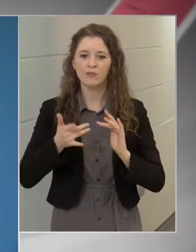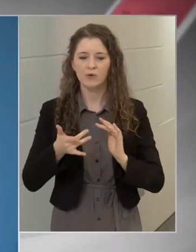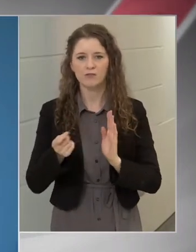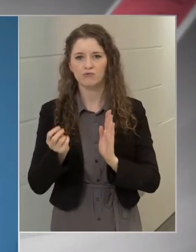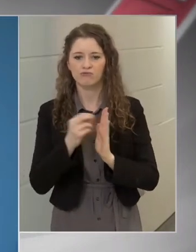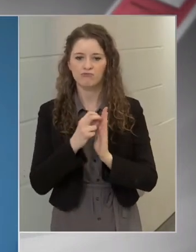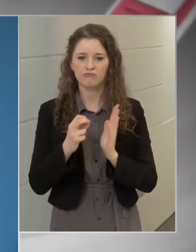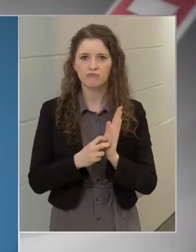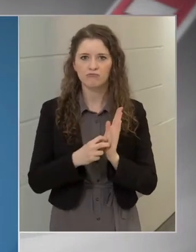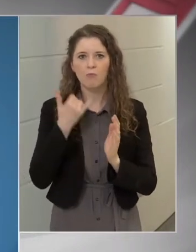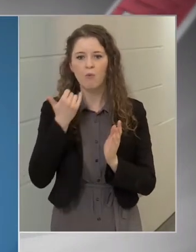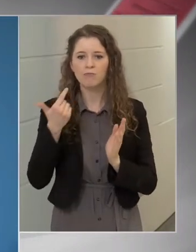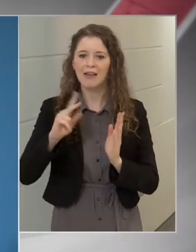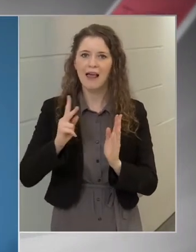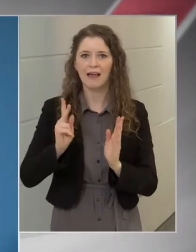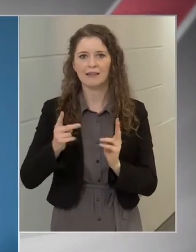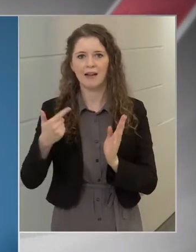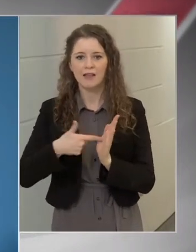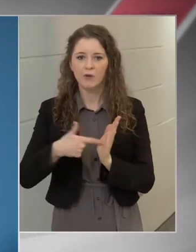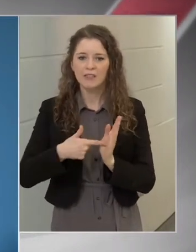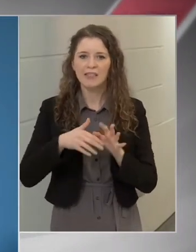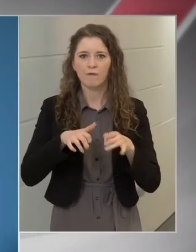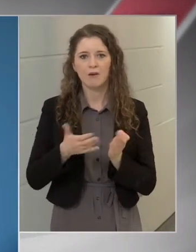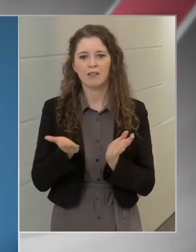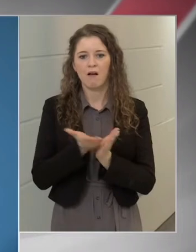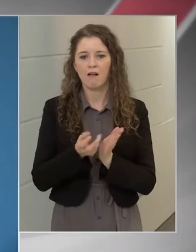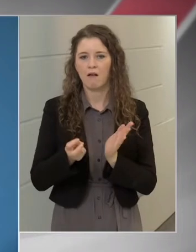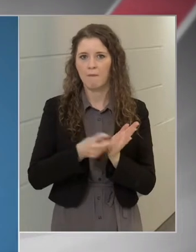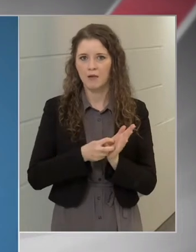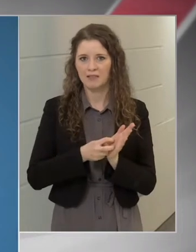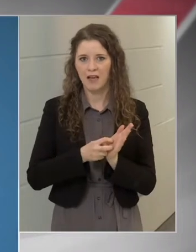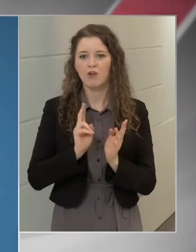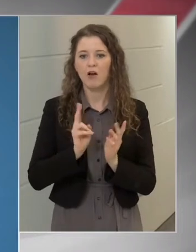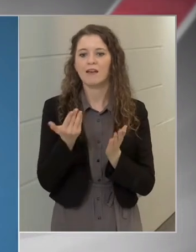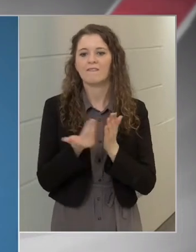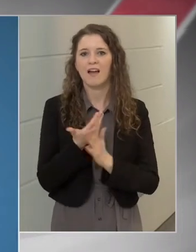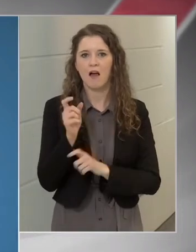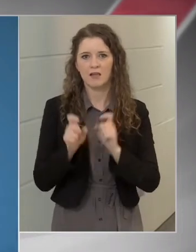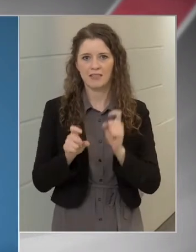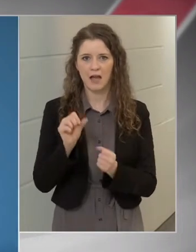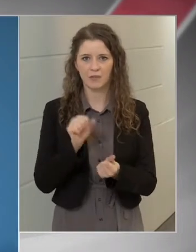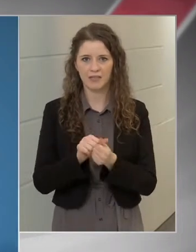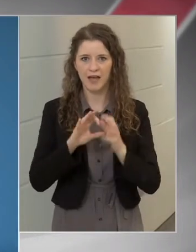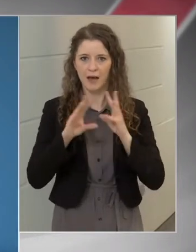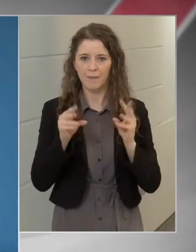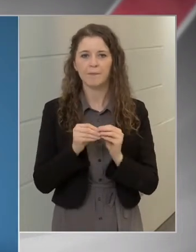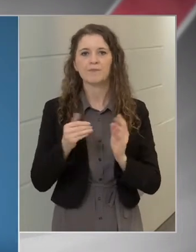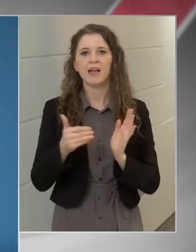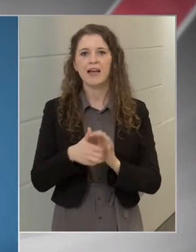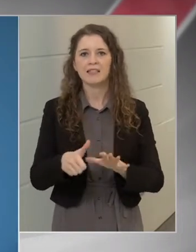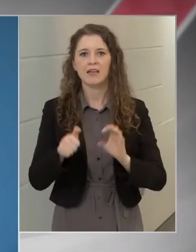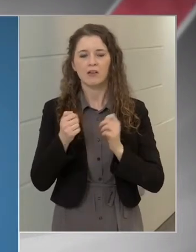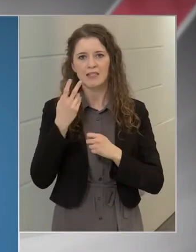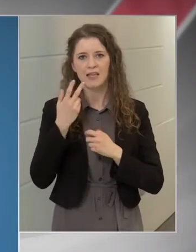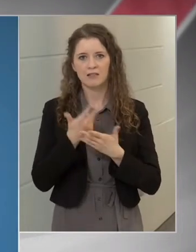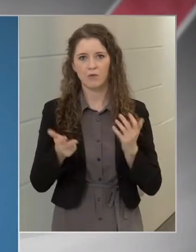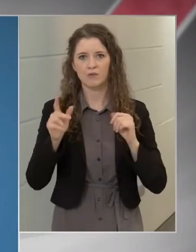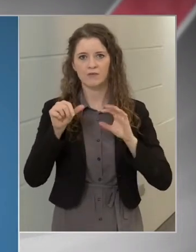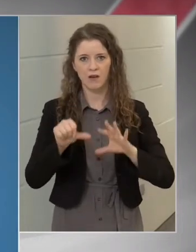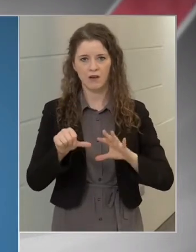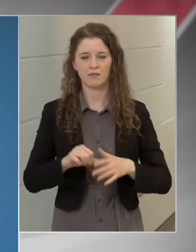szolgáló, mobiltelefonra tölthető informatikai alkalmazásra regisztrált felhasználók száma 1686.